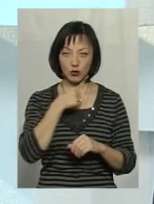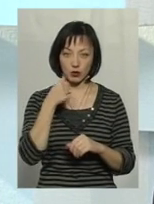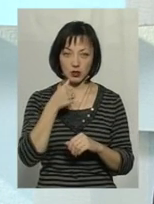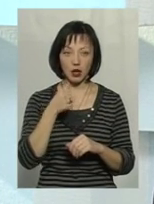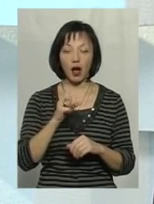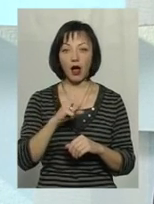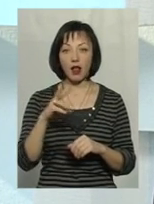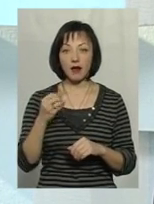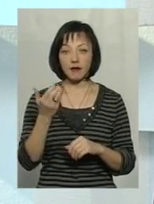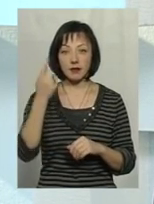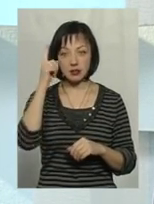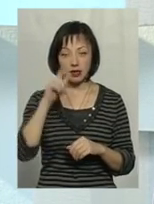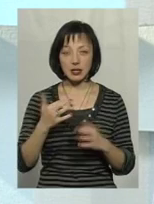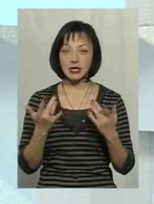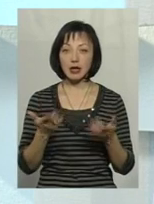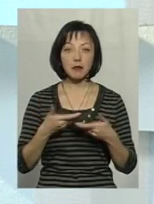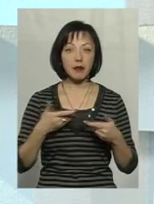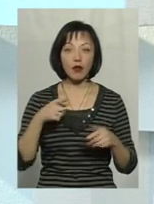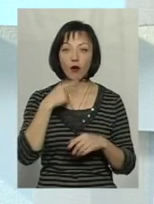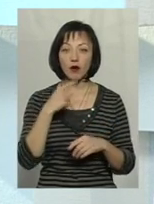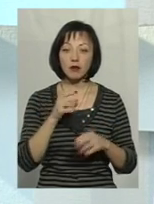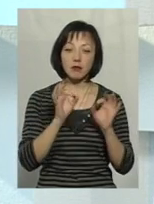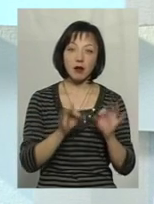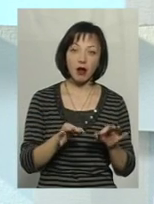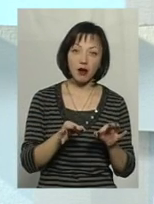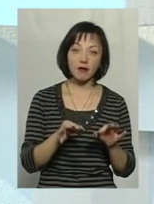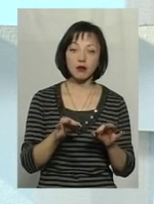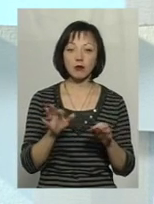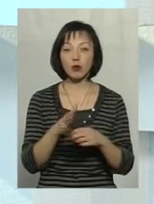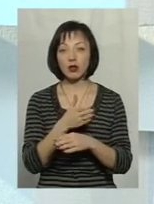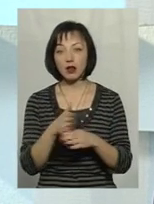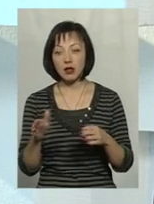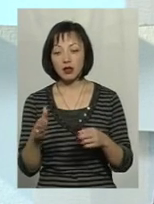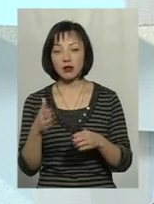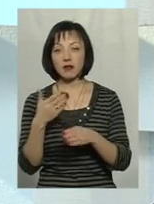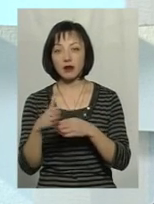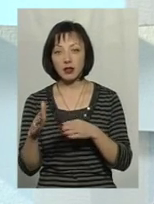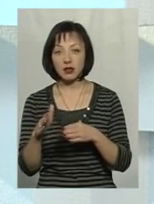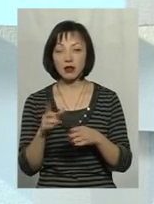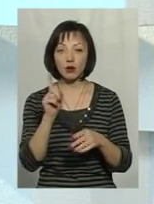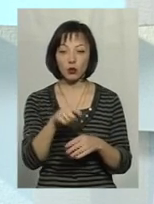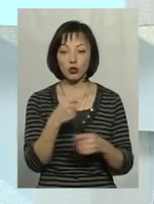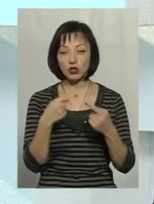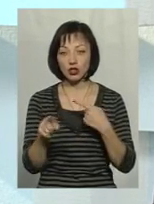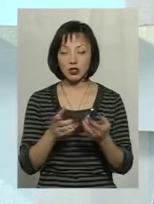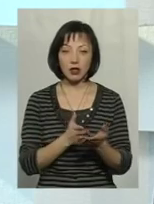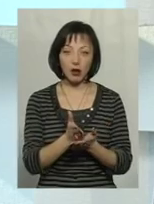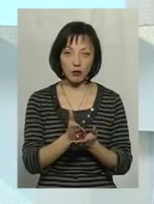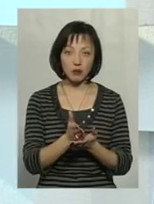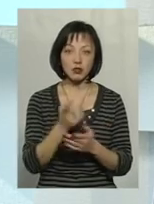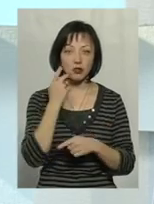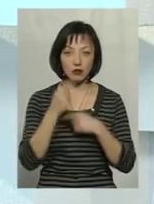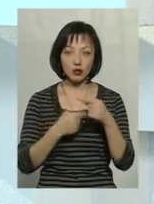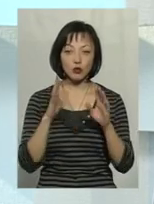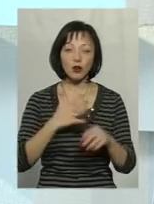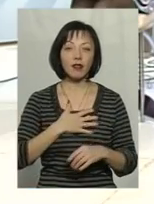Але ви знаєте, скільки б мене говорили про те, чи правильно ми поділили, чи ми кошти виділили на той напрямок, чи ні, завжди